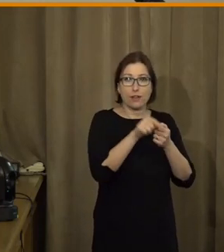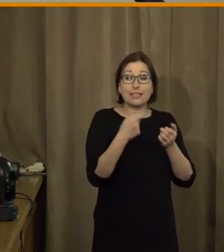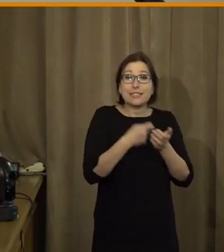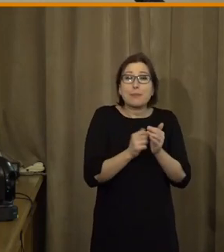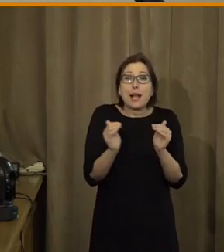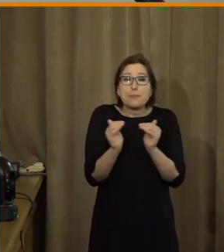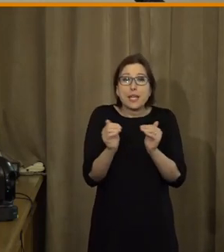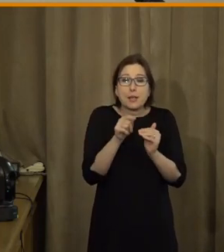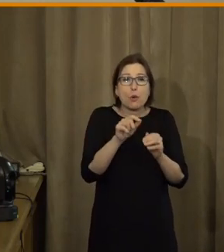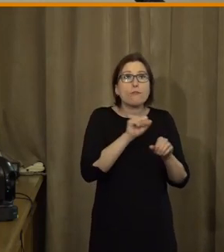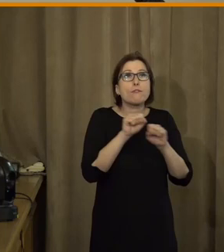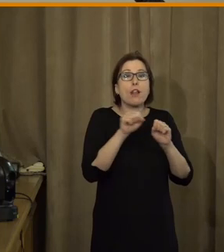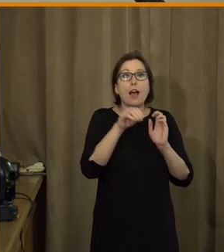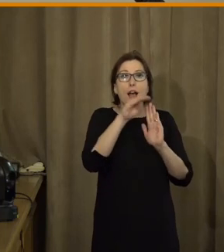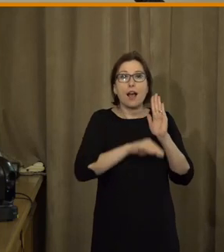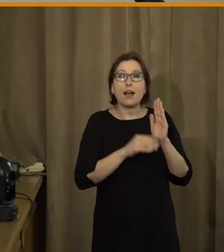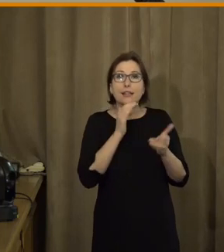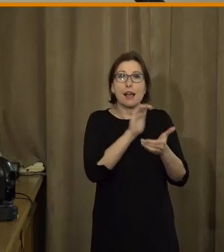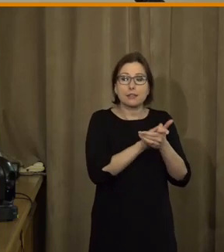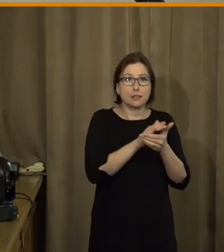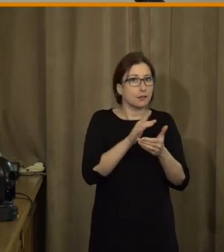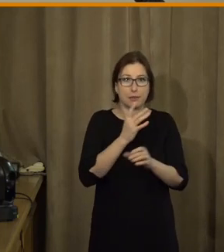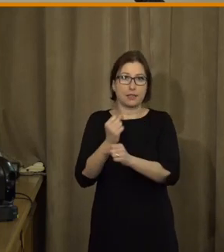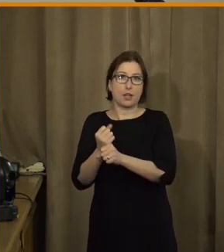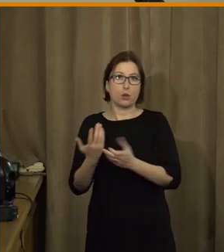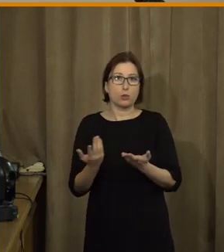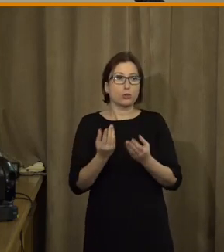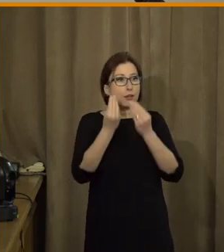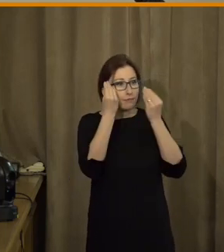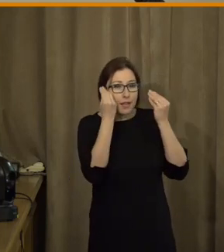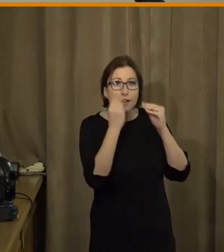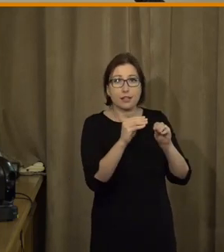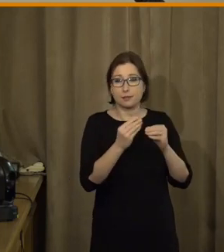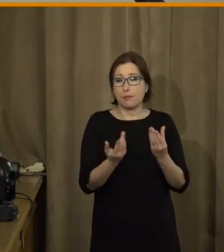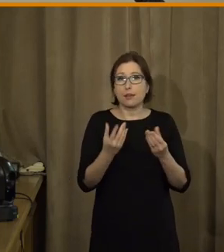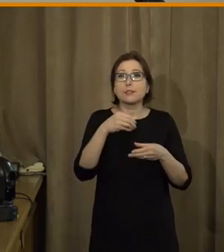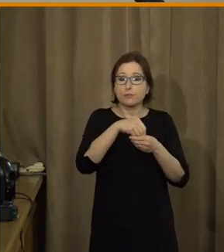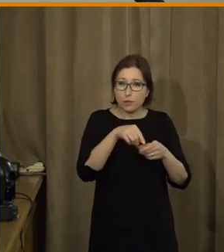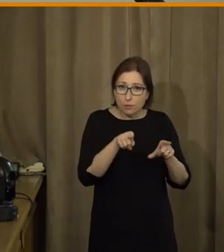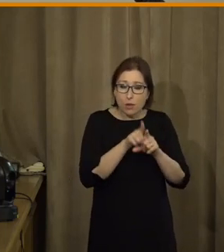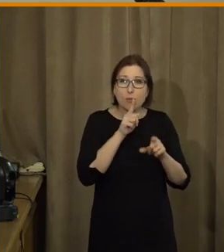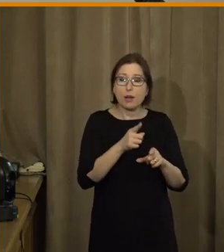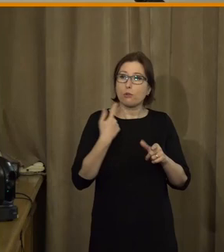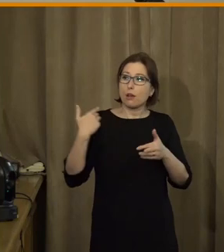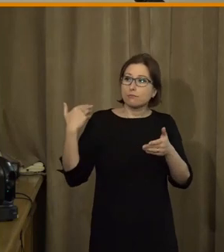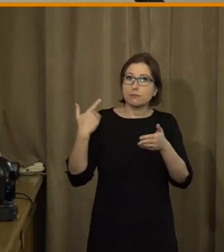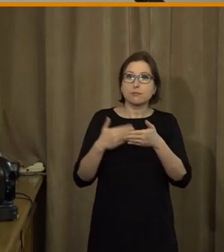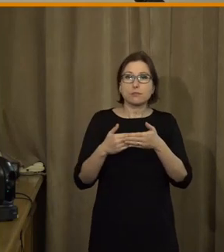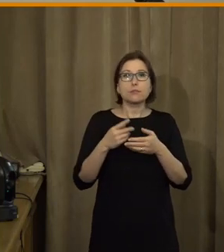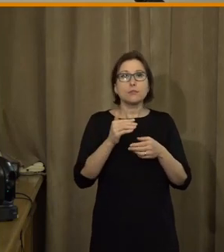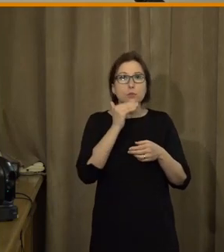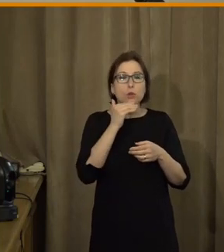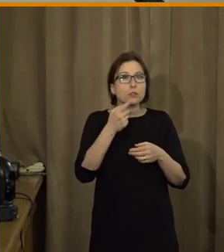minimum, které vláda si v podstatě stanovila respektováno v realitě není. A v praxi se setkáváme teď se